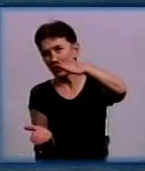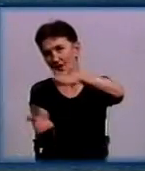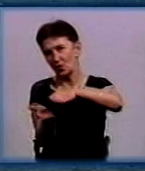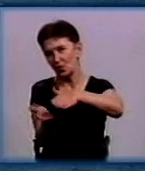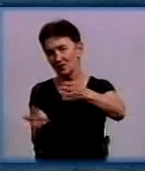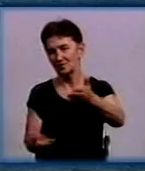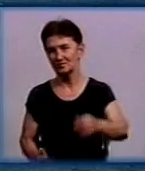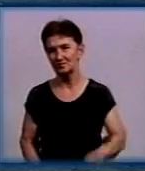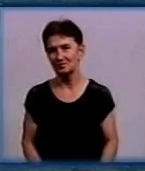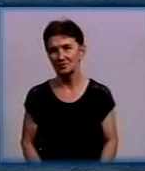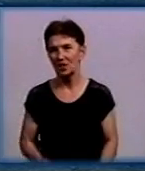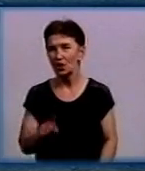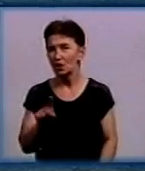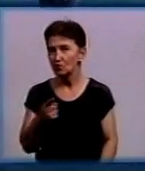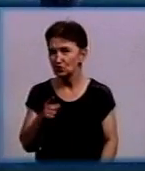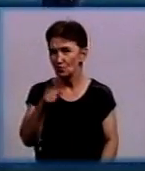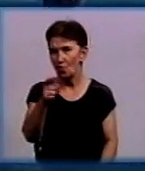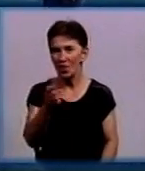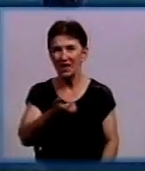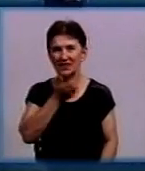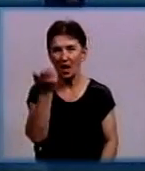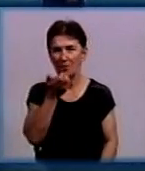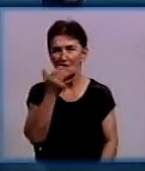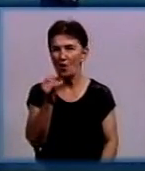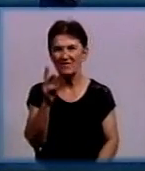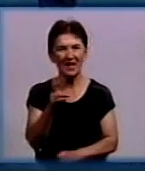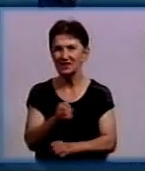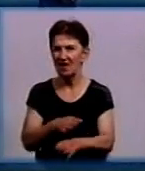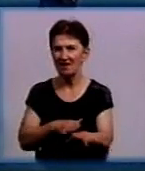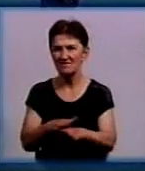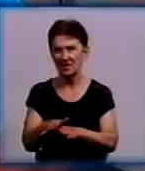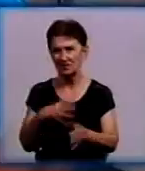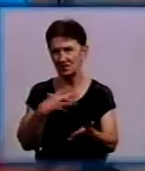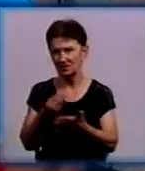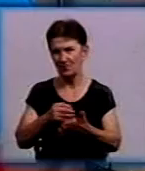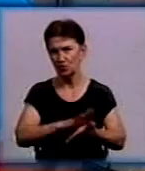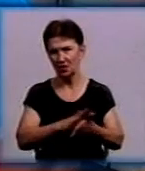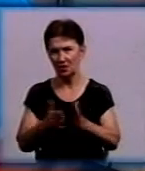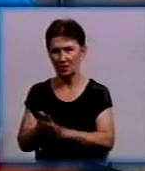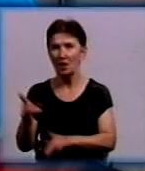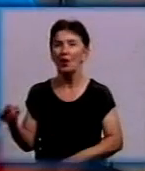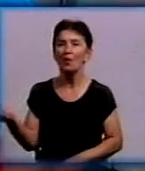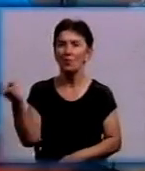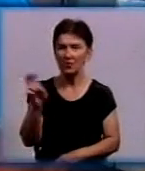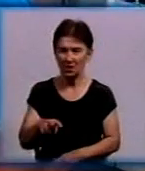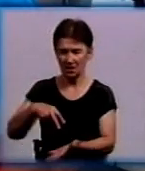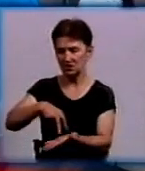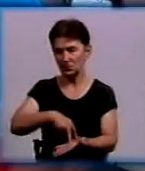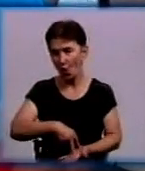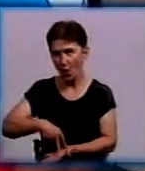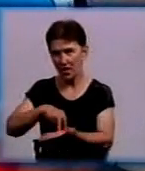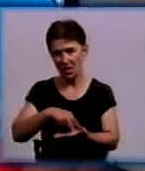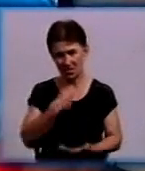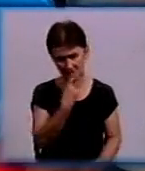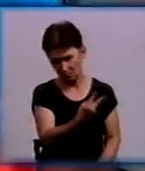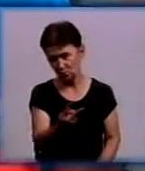Чому тепловики не виконали свою частину домовленостей, Олександр Багдасарян не знає. Прийшли, стояли, дивилися, йшли.